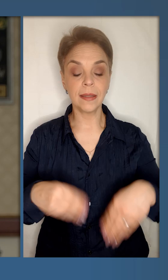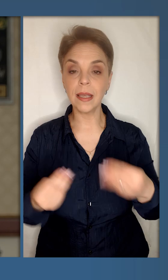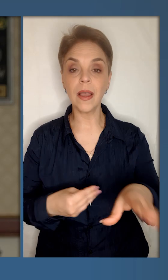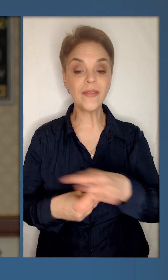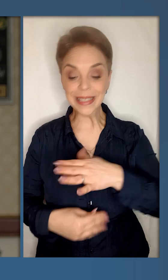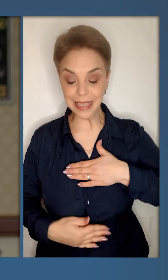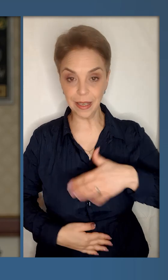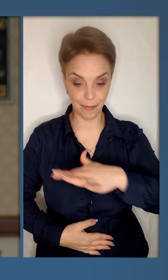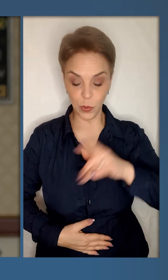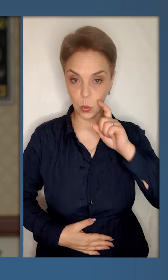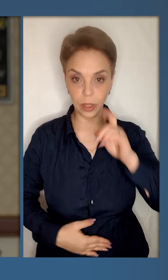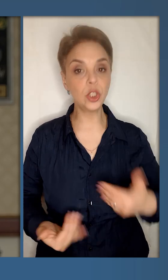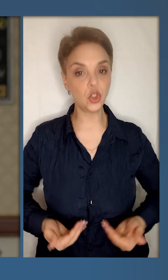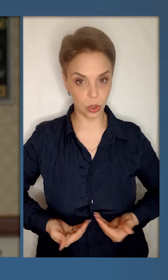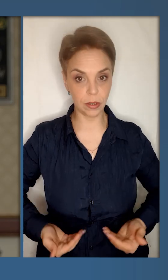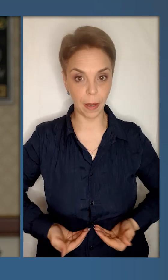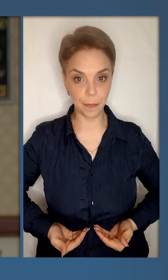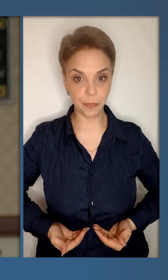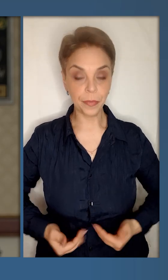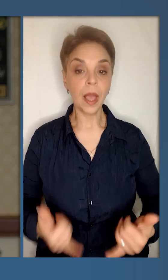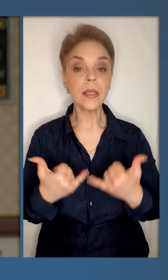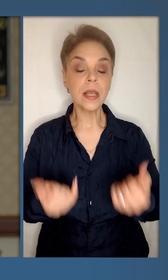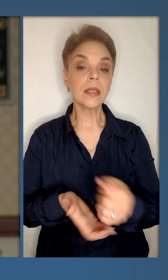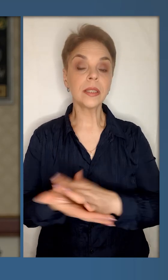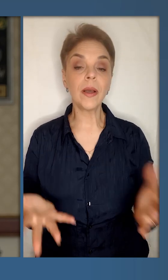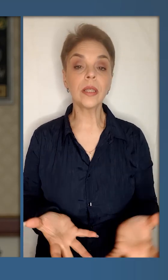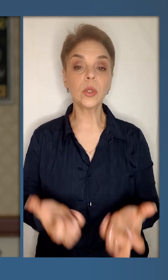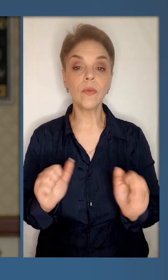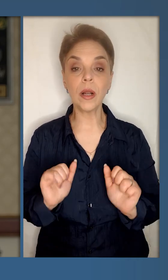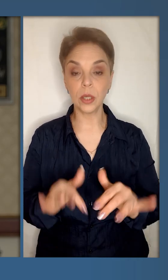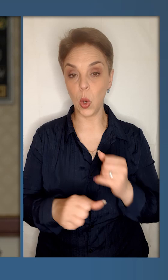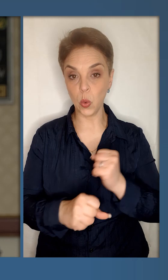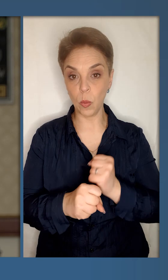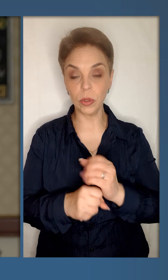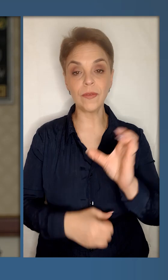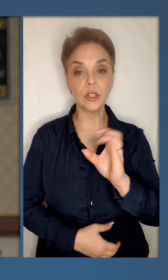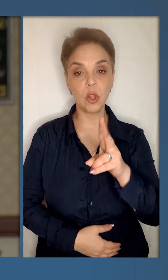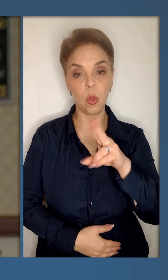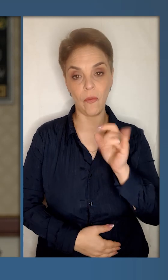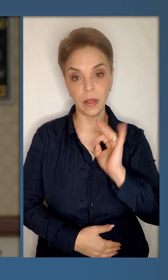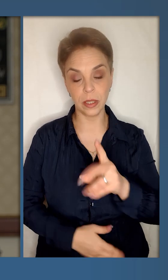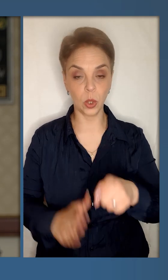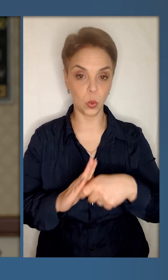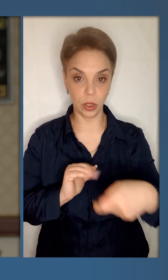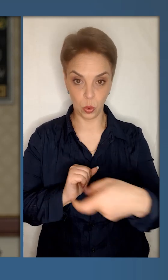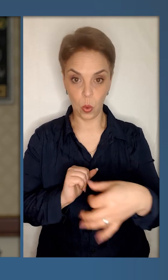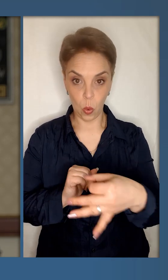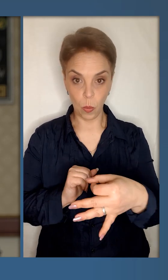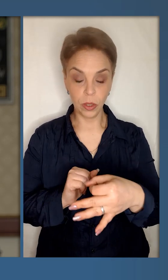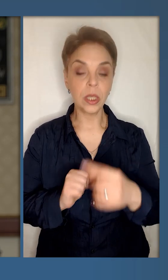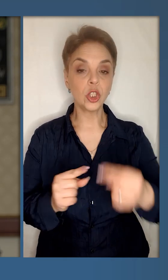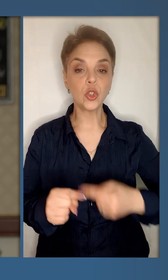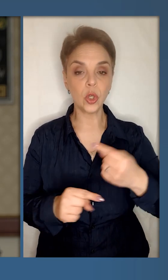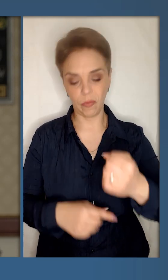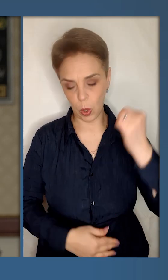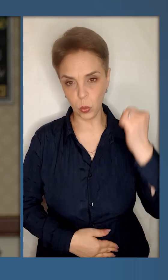Але це дає всій Україні життя. Зараз тривають рятувальні роботи в Слов'янську, Донецьку